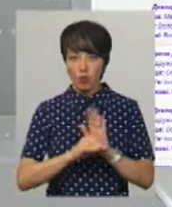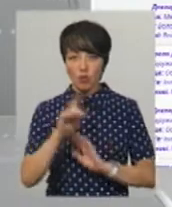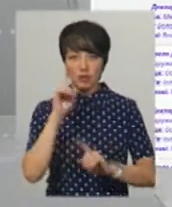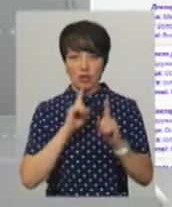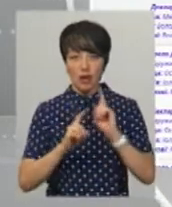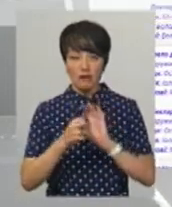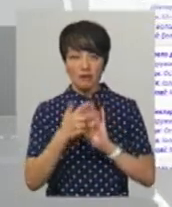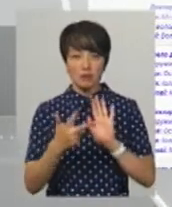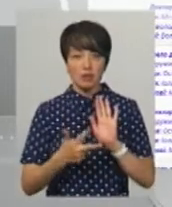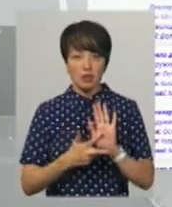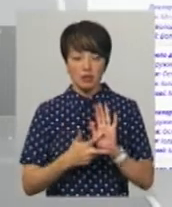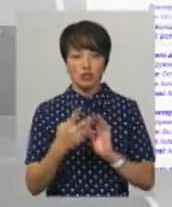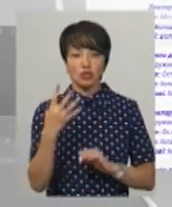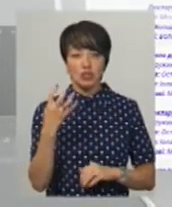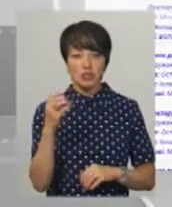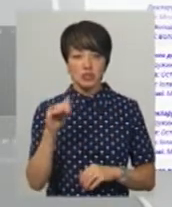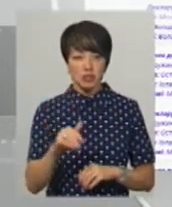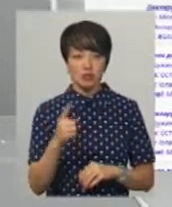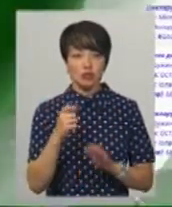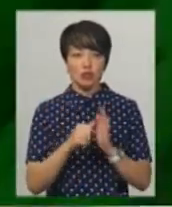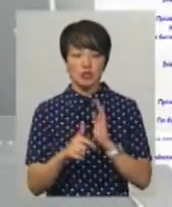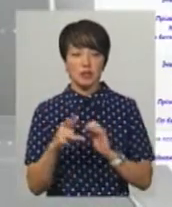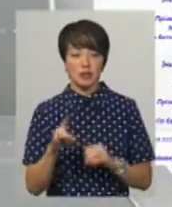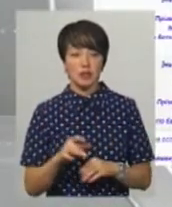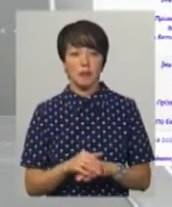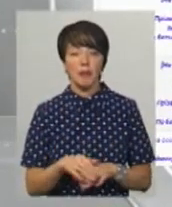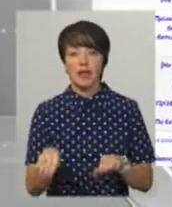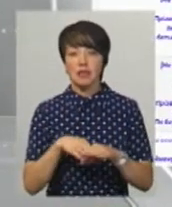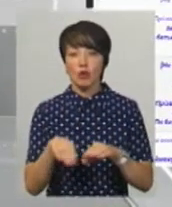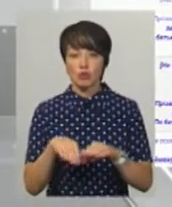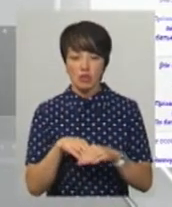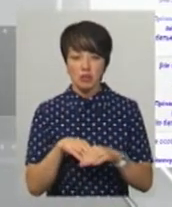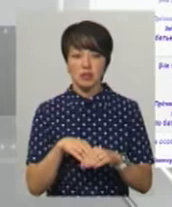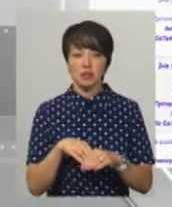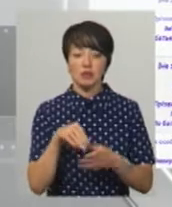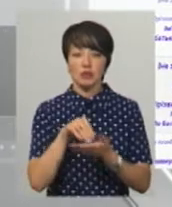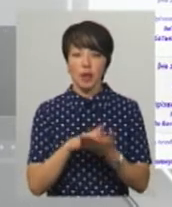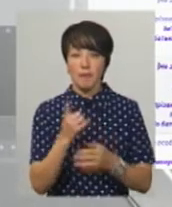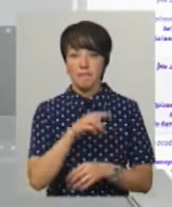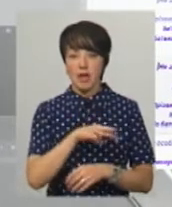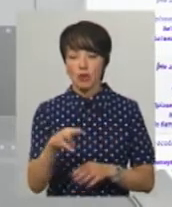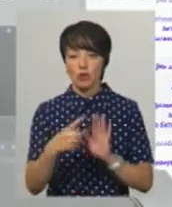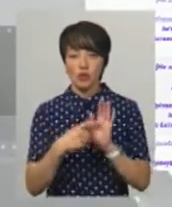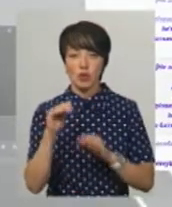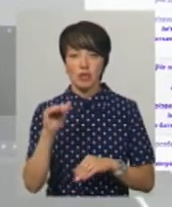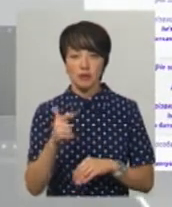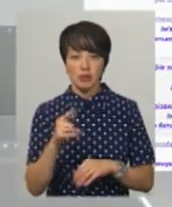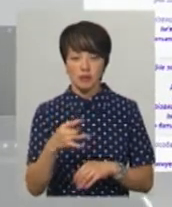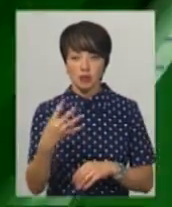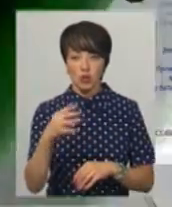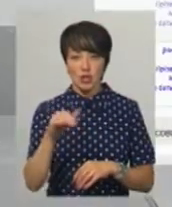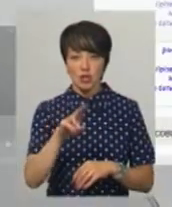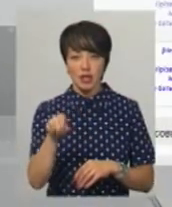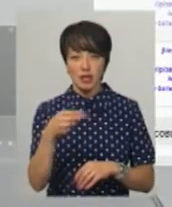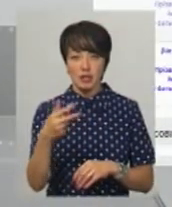2018 рік складає 400 тисяч 160 гривень. Заощаджень народний обранець задекларував 1 мільйон 600 тисяч гривень, 40 тисяч